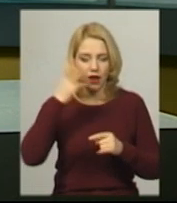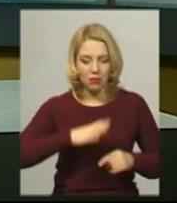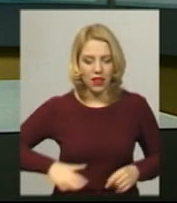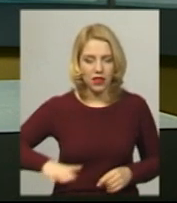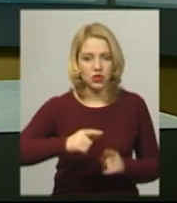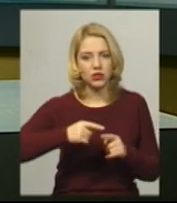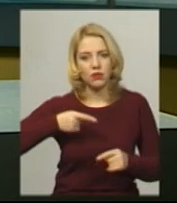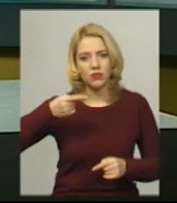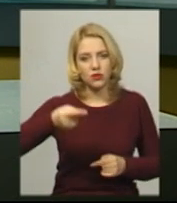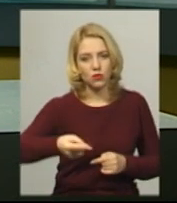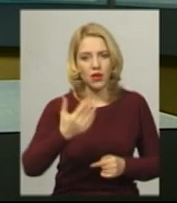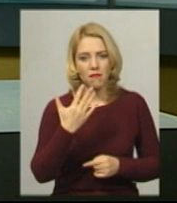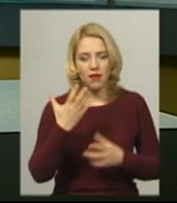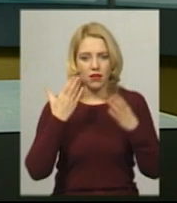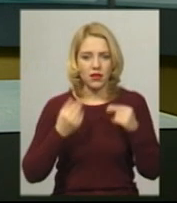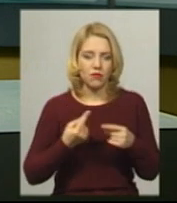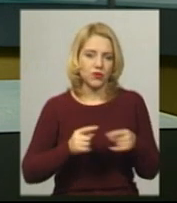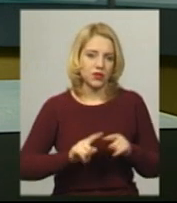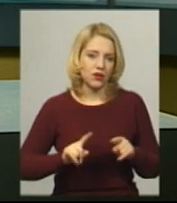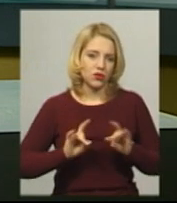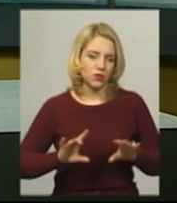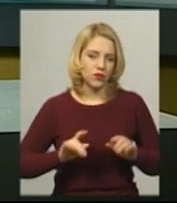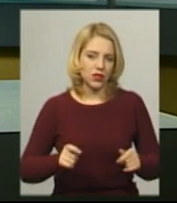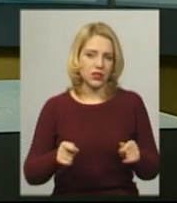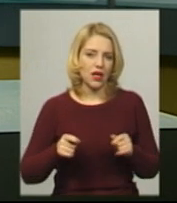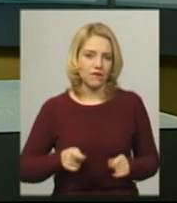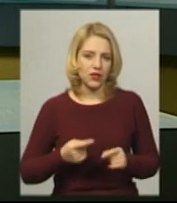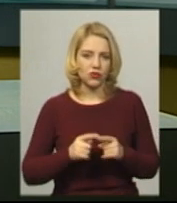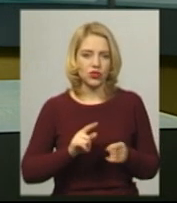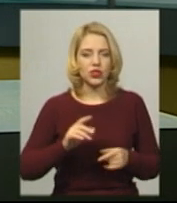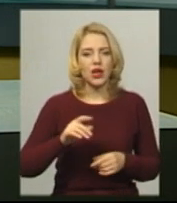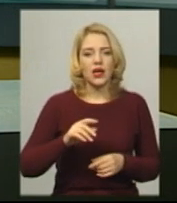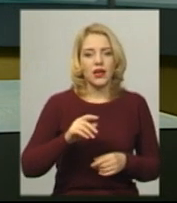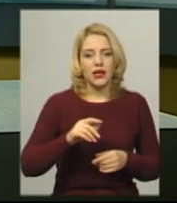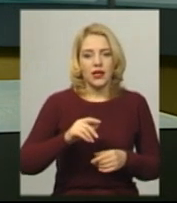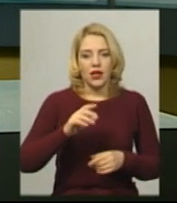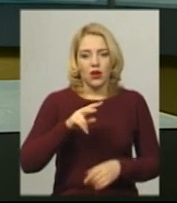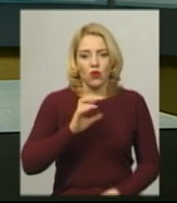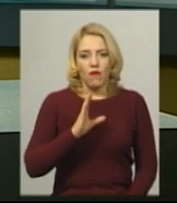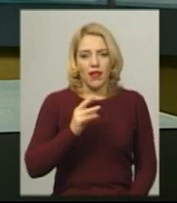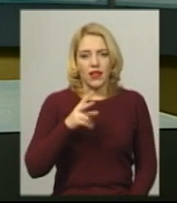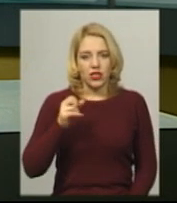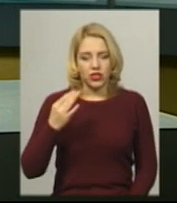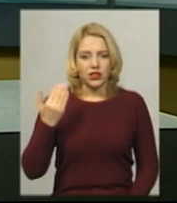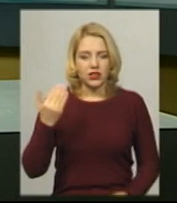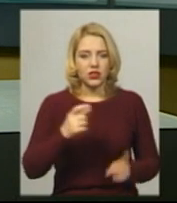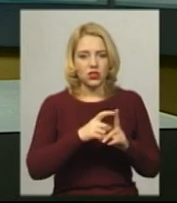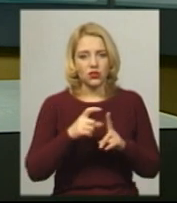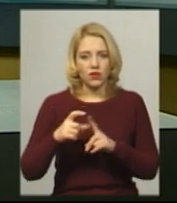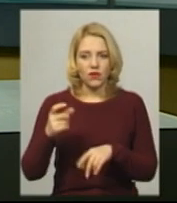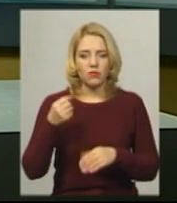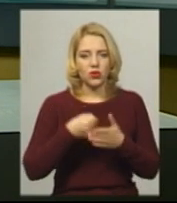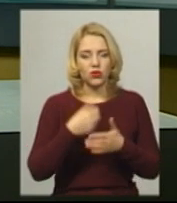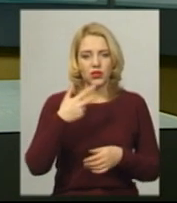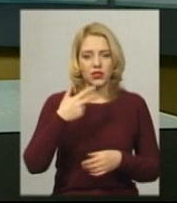Про це розповіла завідувач сектору метеопрогнозів Хмельницького обласного центру гідрометеорології Люся Ковалишина. За її словами, до 20